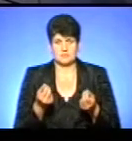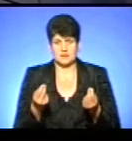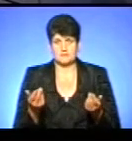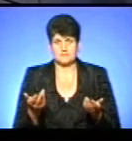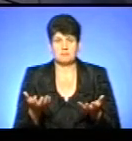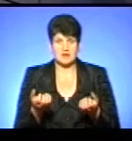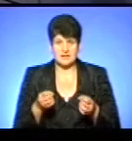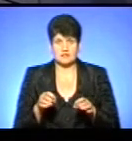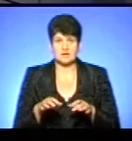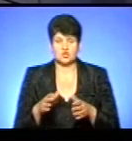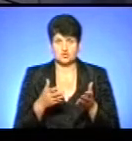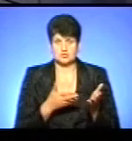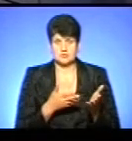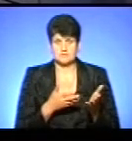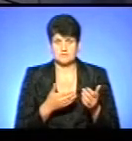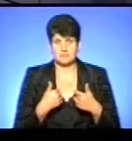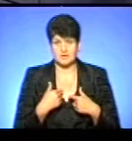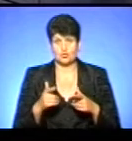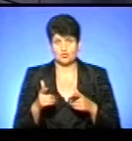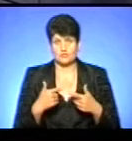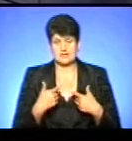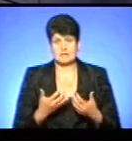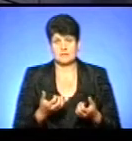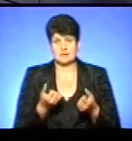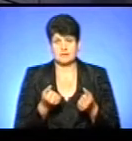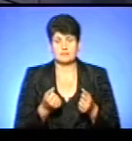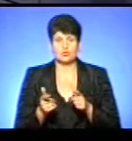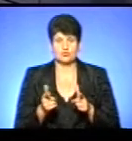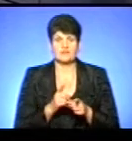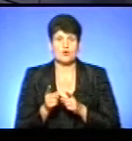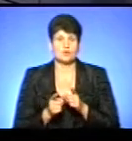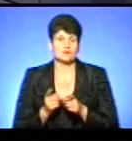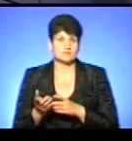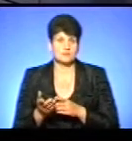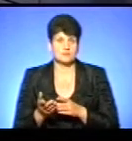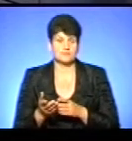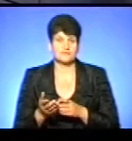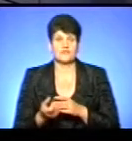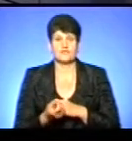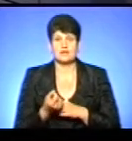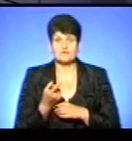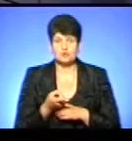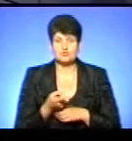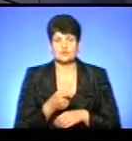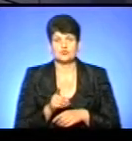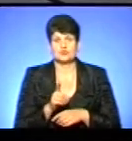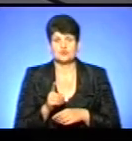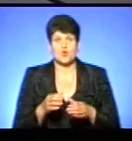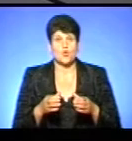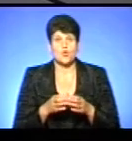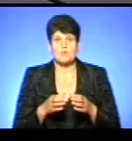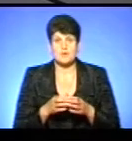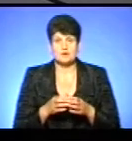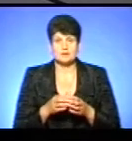ми готові її утримати, ми готові її регіонізувати і так далі. Виявилося, яка ситуація, що громада